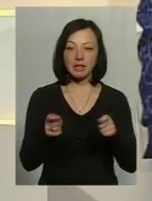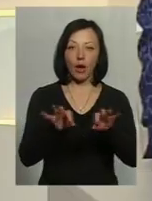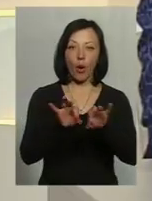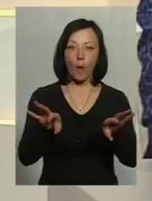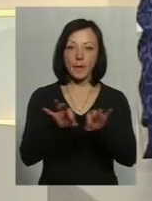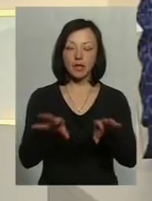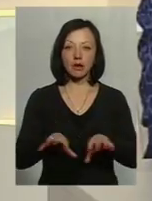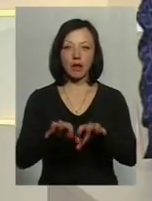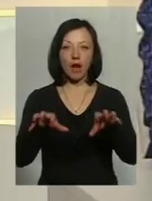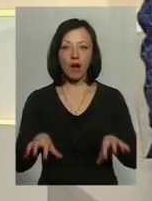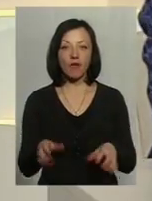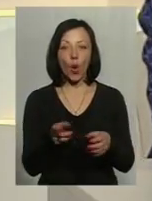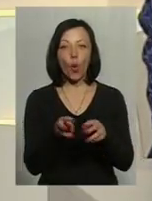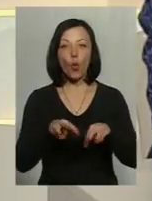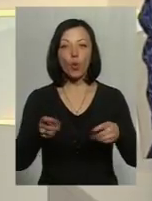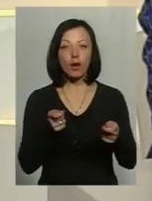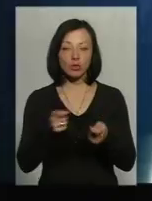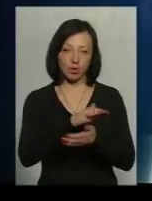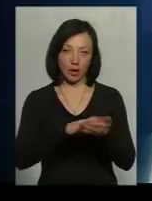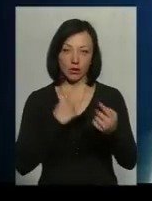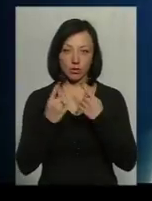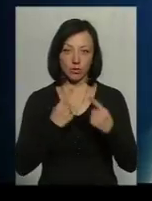глави уряду і далі продовжимо розмову.